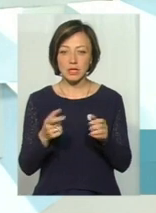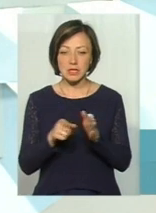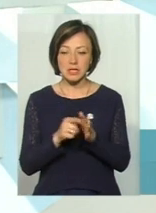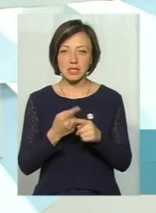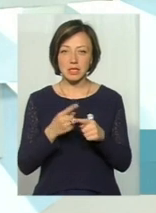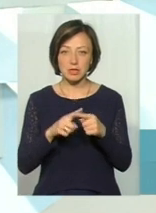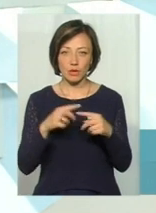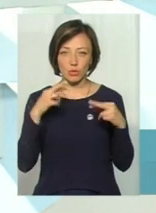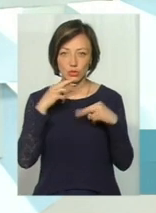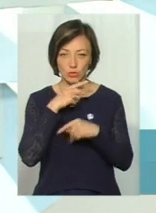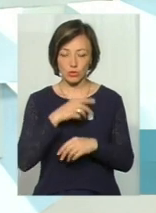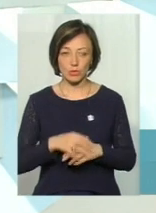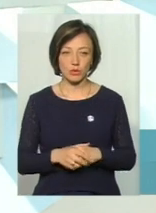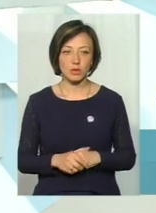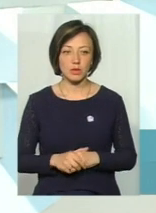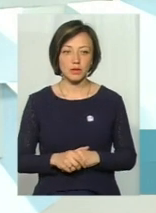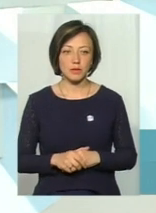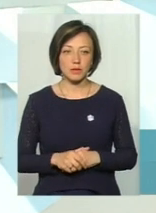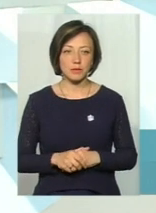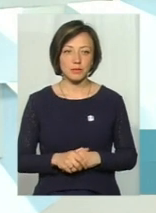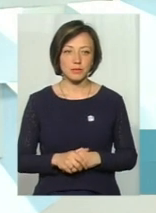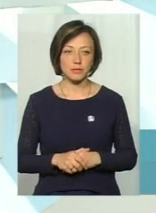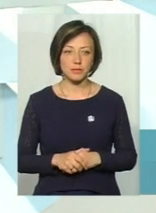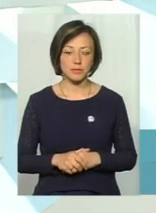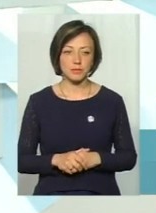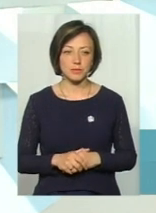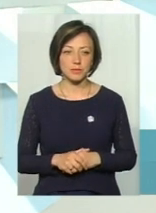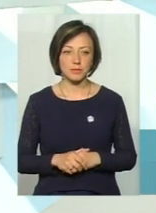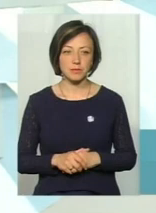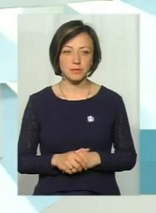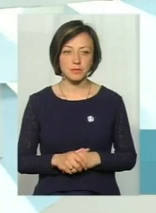цією отрутою.